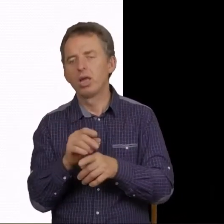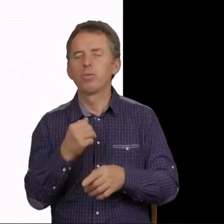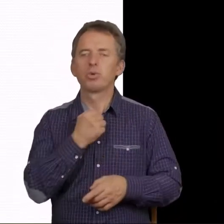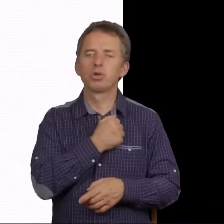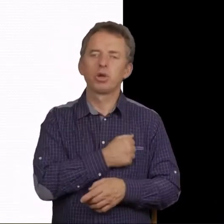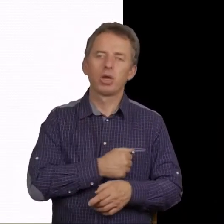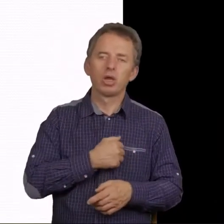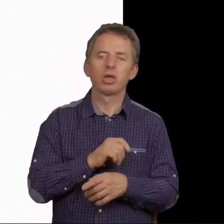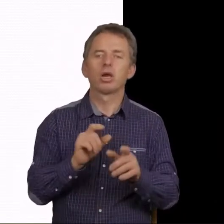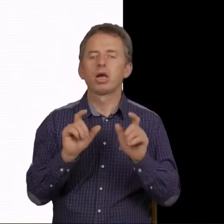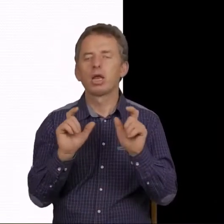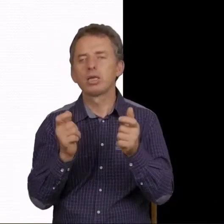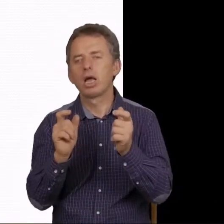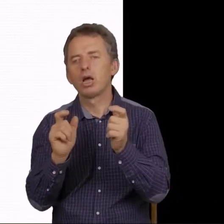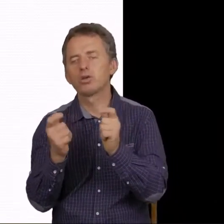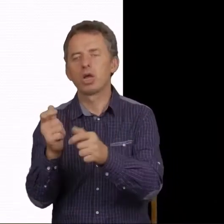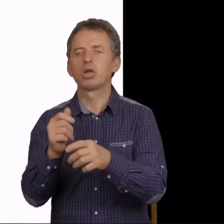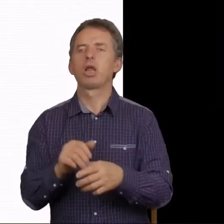zdarzenia.